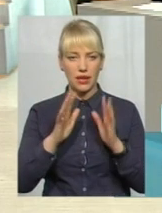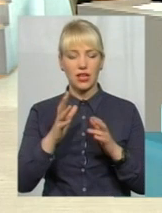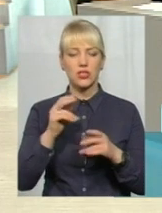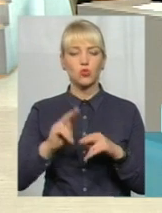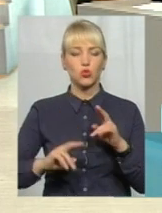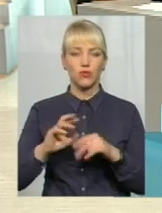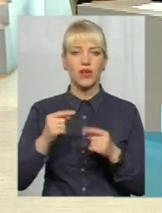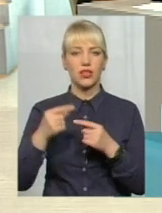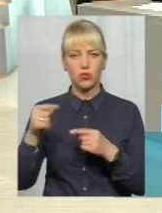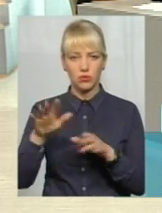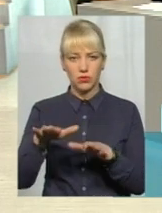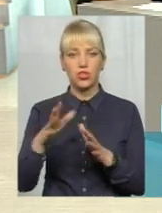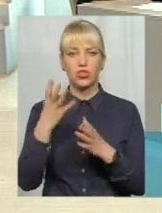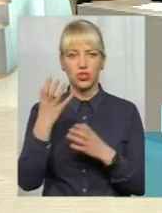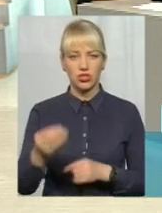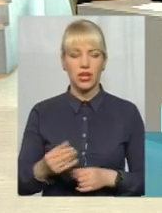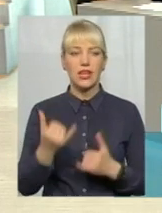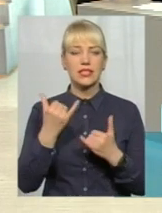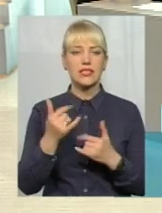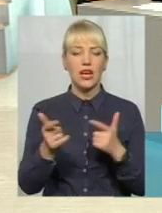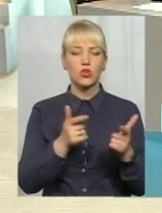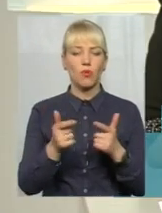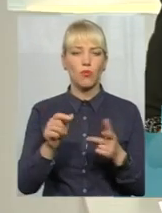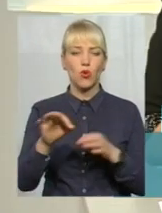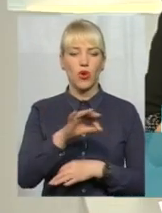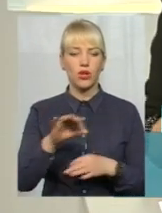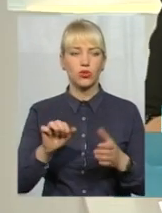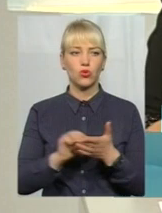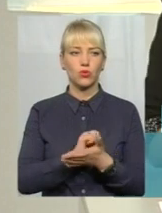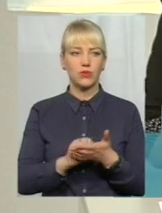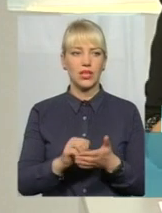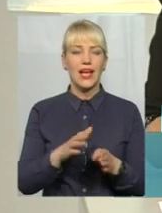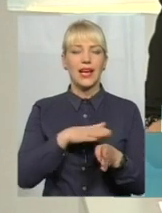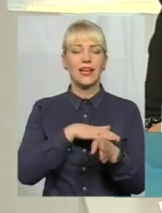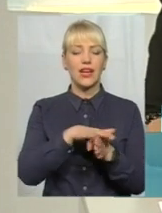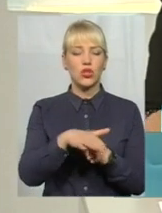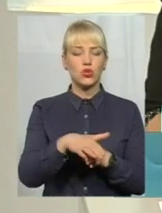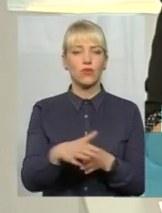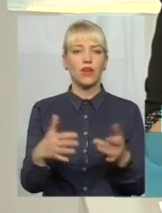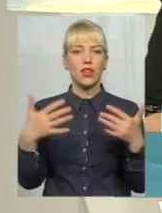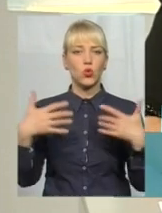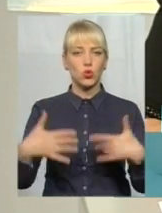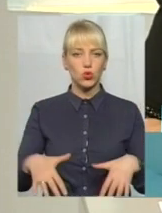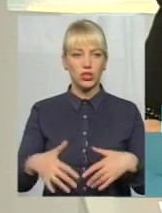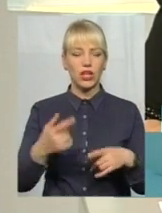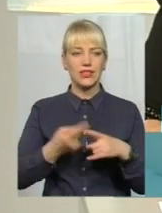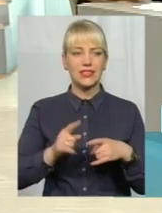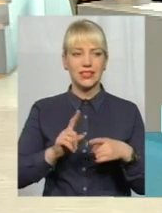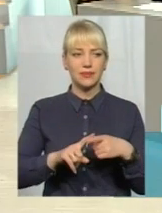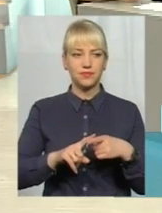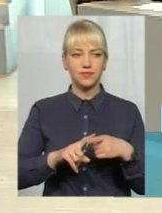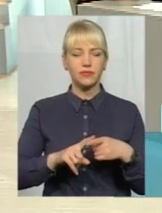Це разом з проєктно-кошторисними документаціями. Ага, тобто реалізували вже ті